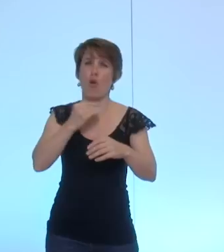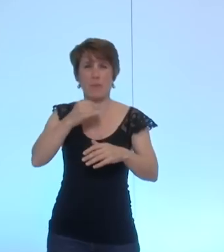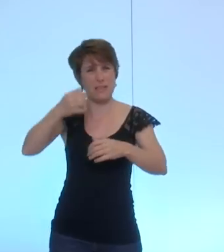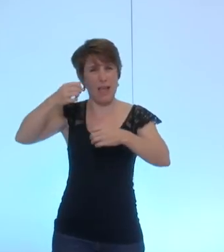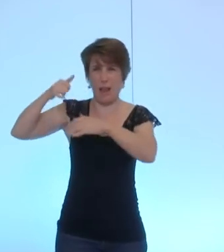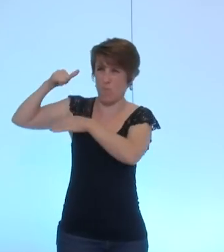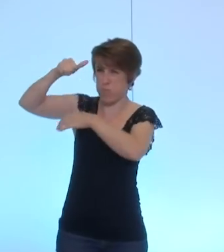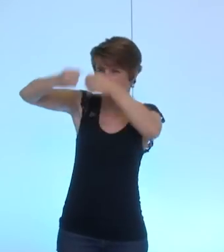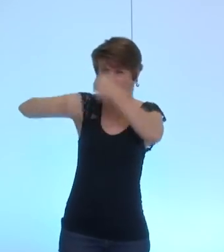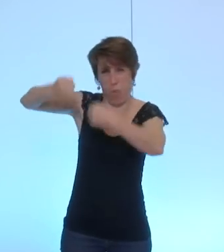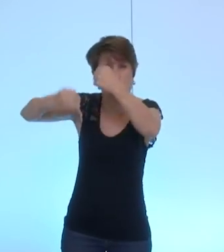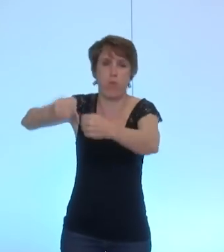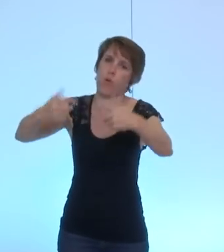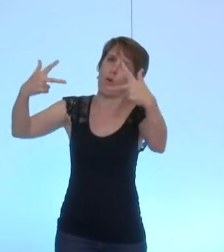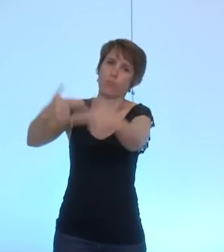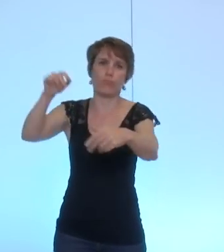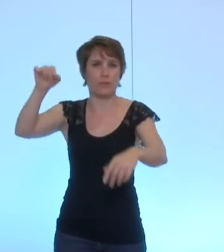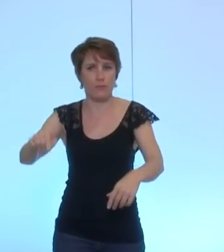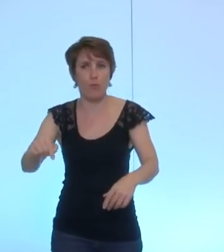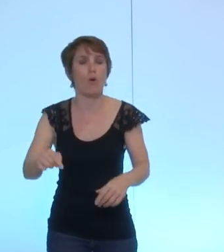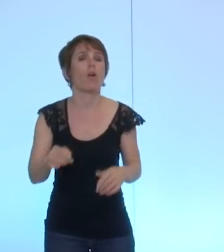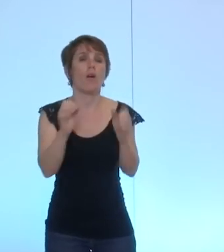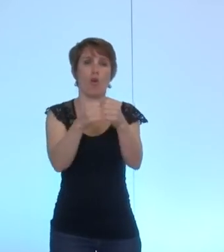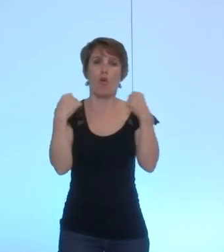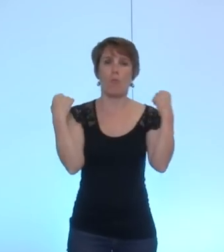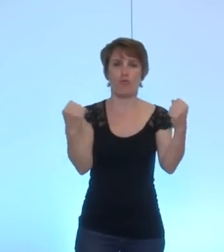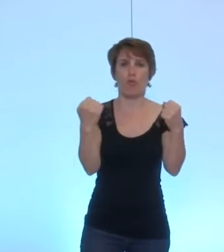du Monde et de Libération d'Aventière